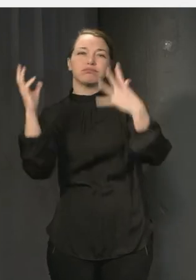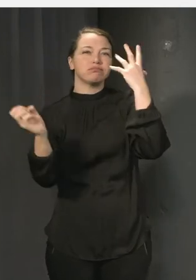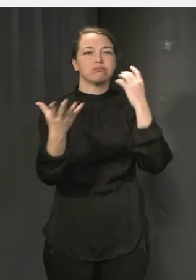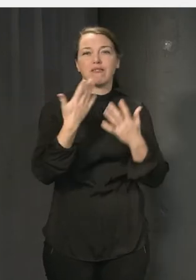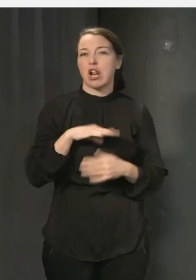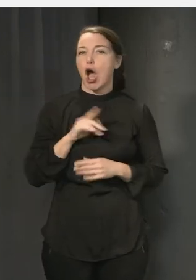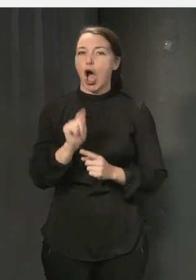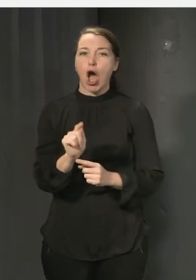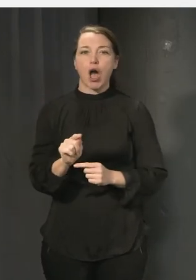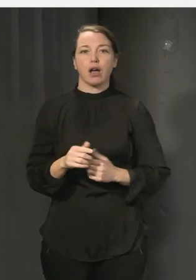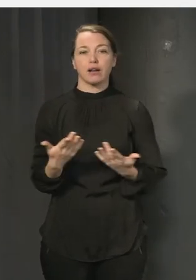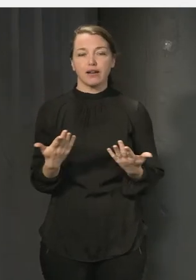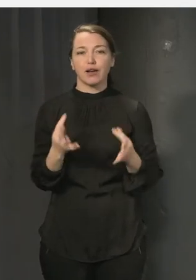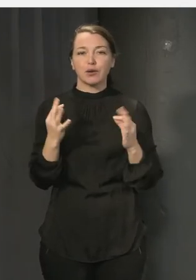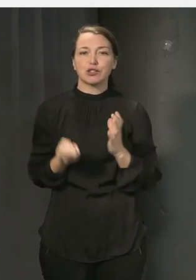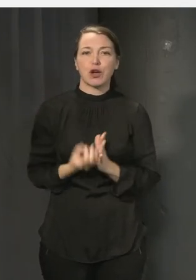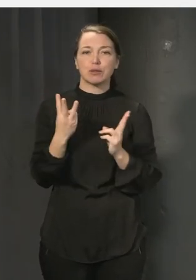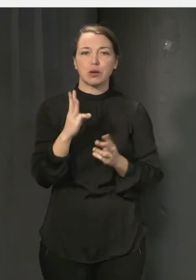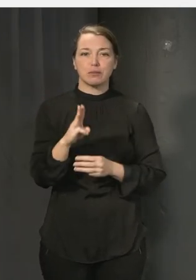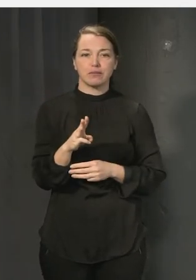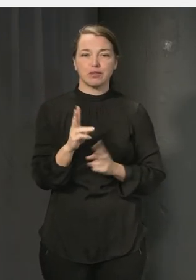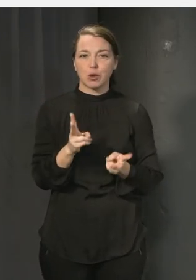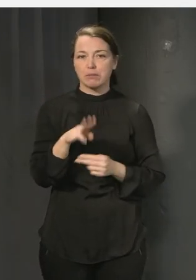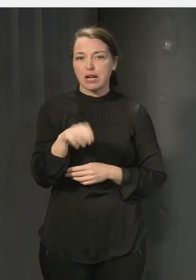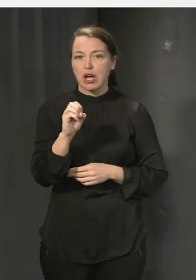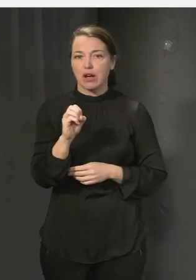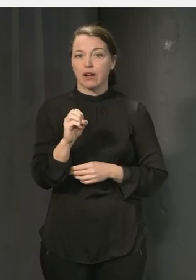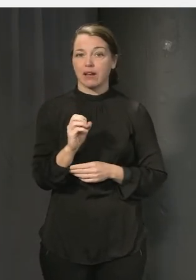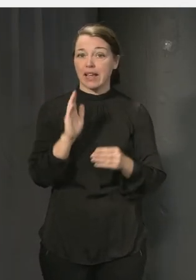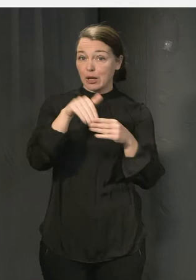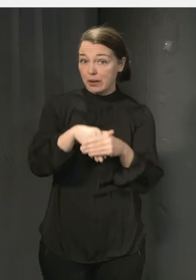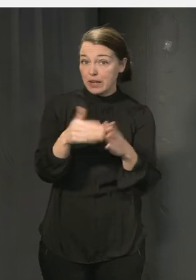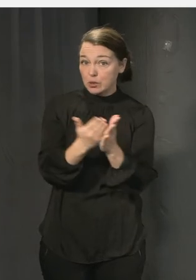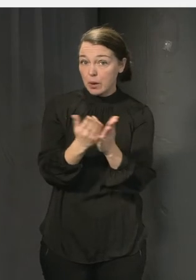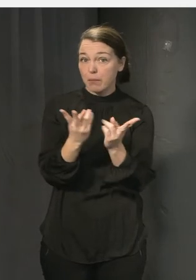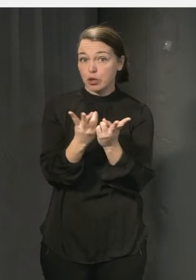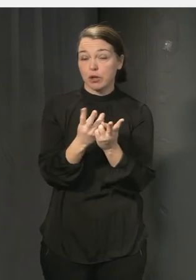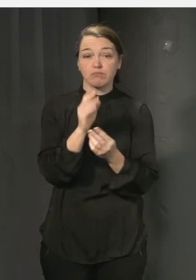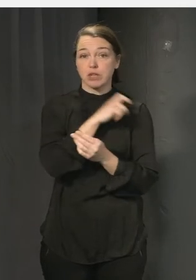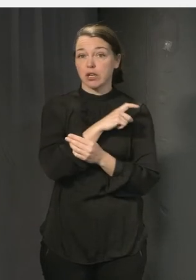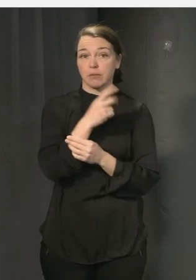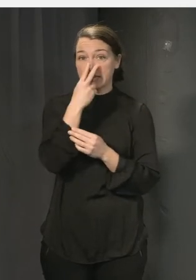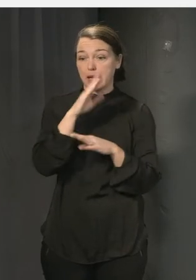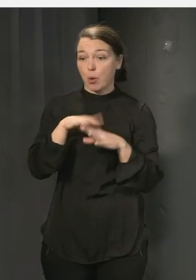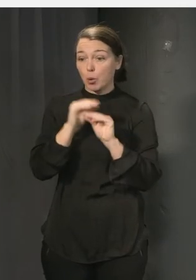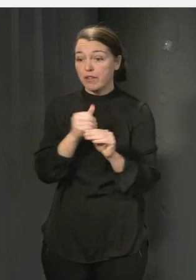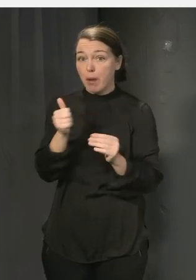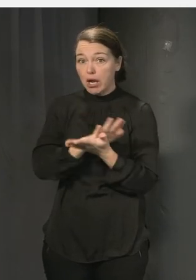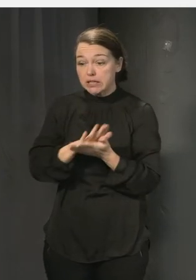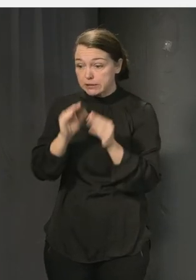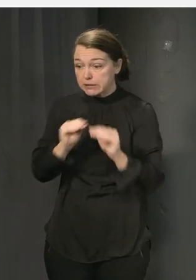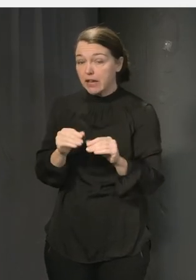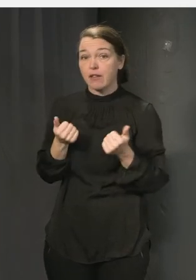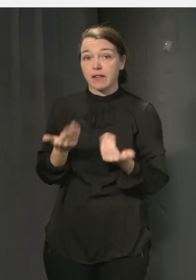Så att, ja, ska man få en inkluderande skola så handlar det inte bara om undervisningen. Det handlar inte bara om att ge